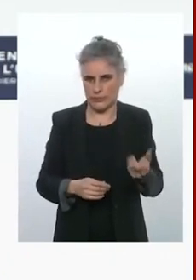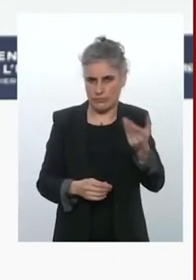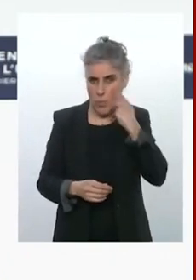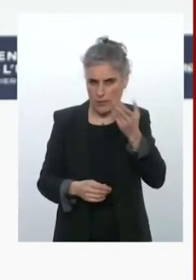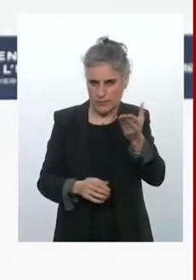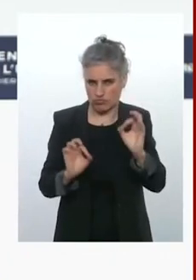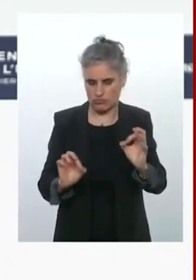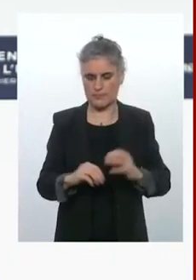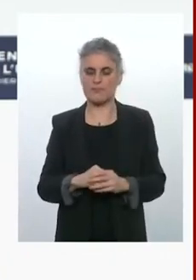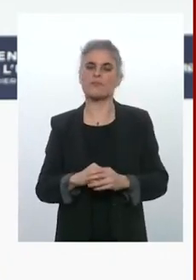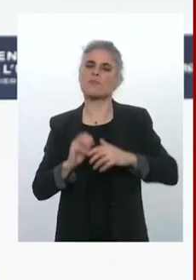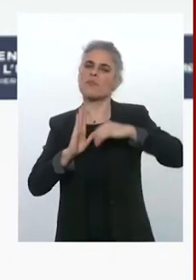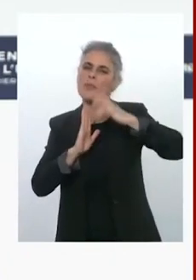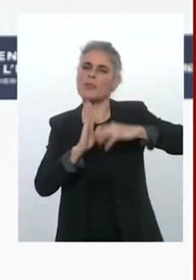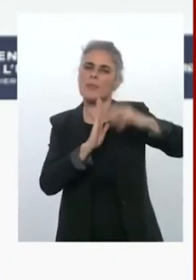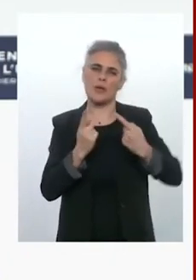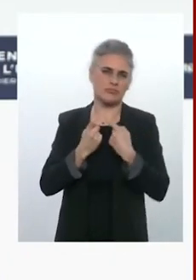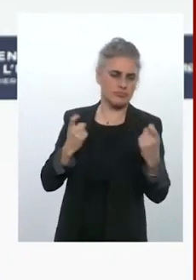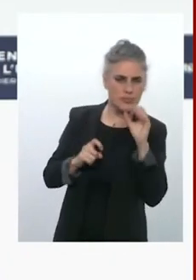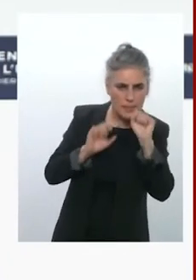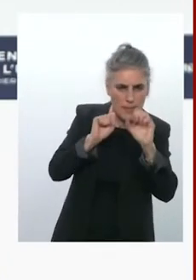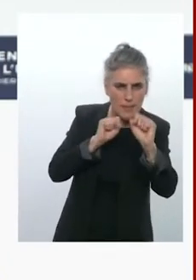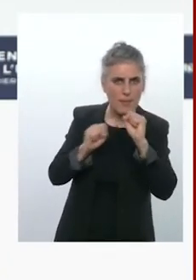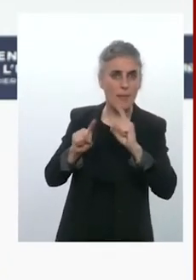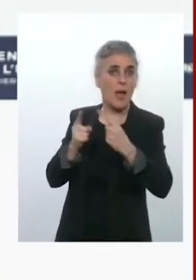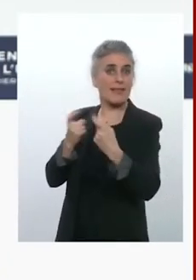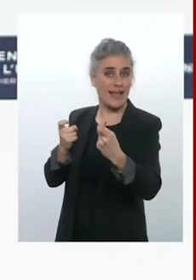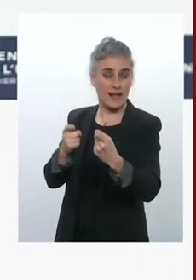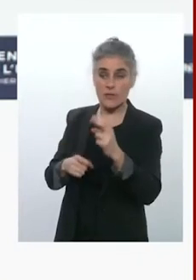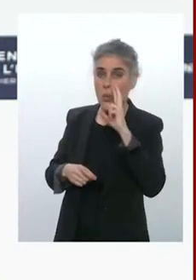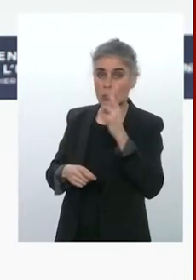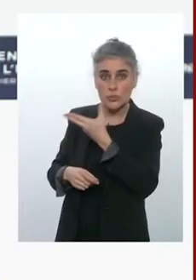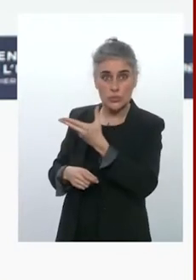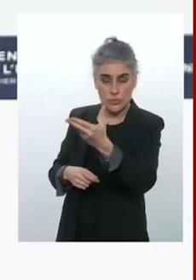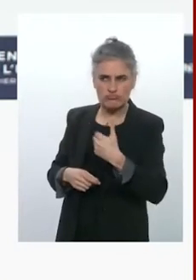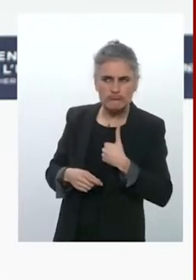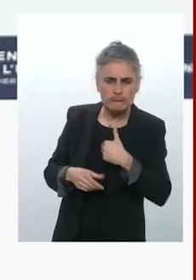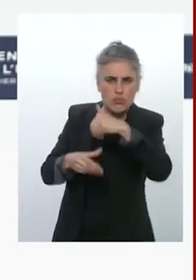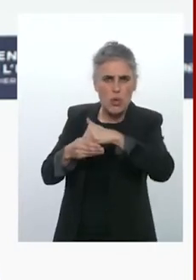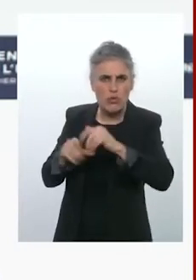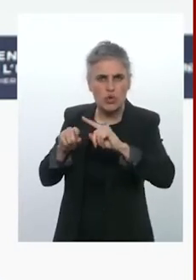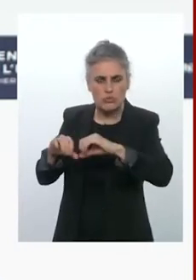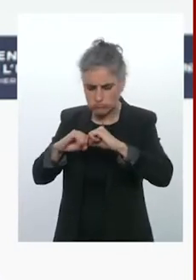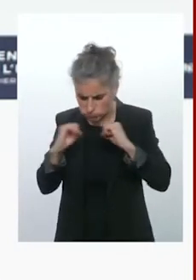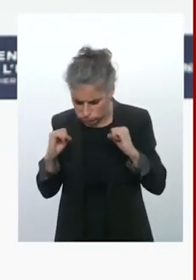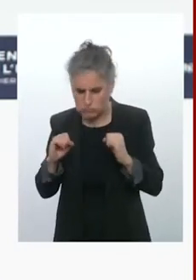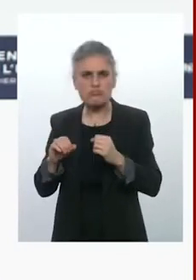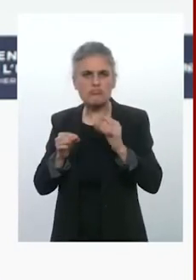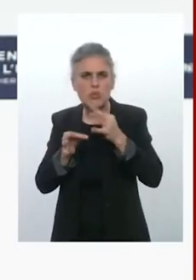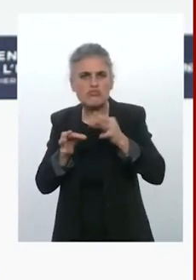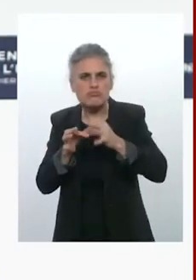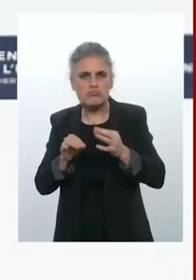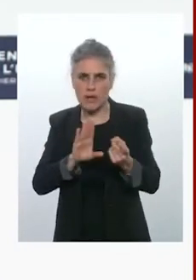le fait que des matériels russes avaient encore pour quelques entreprises des composantes directement venant de pays qui avaient imposé des